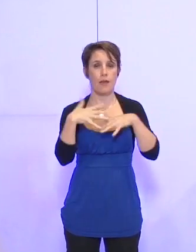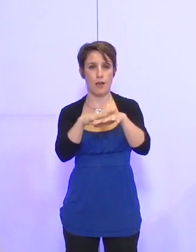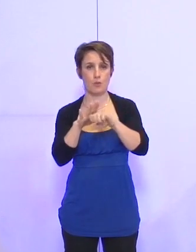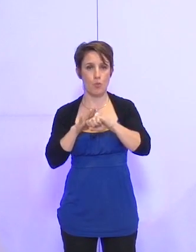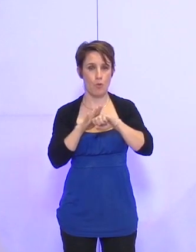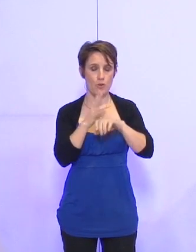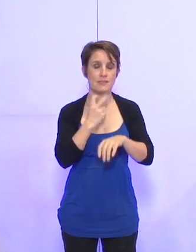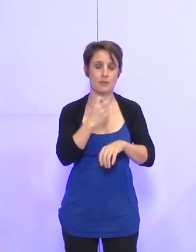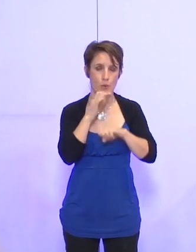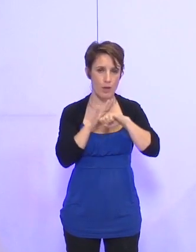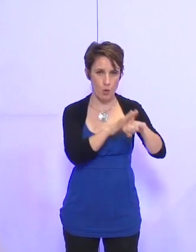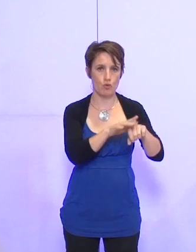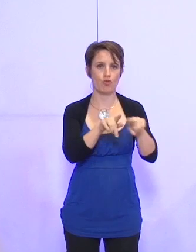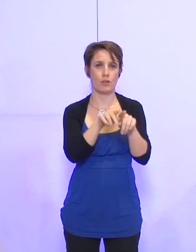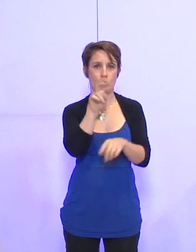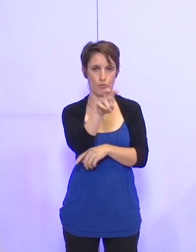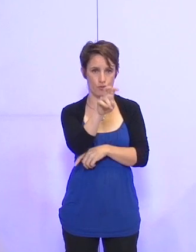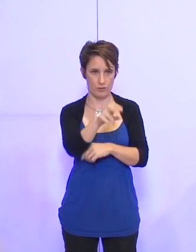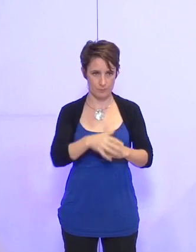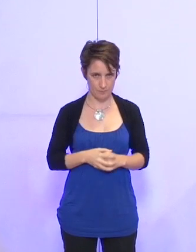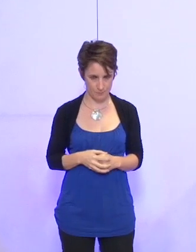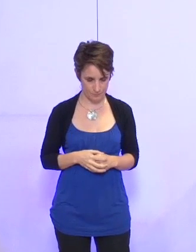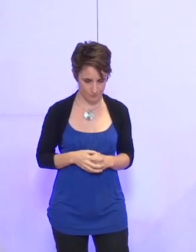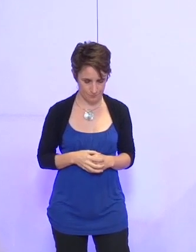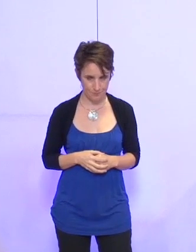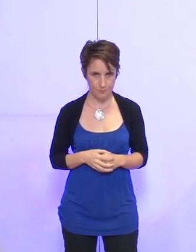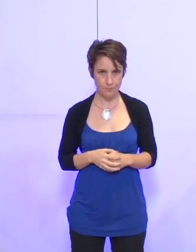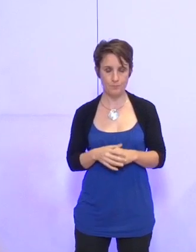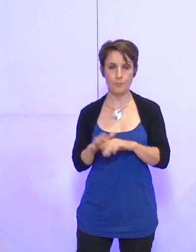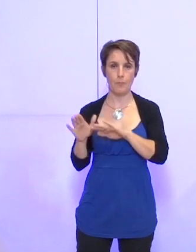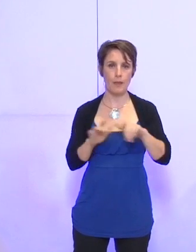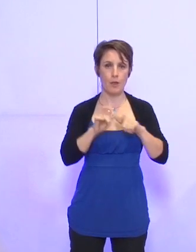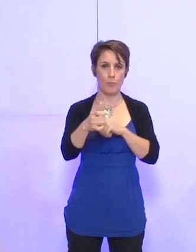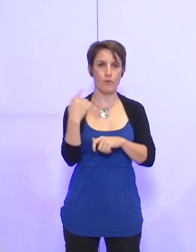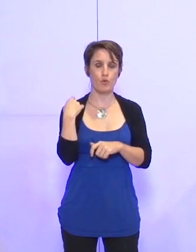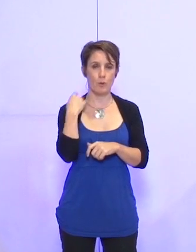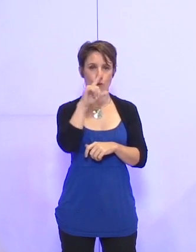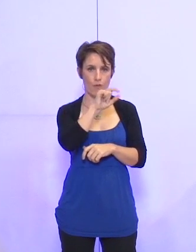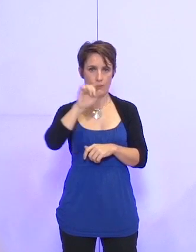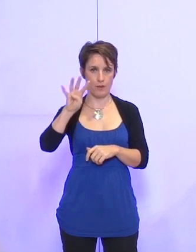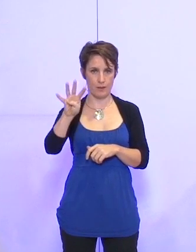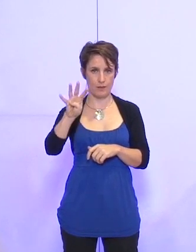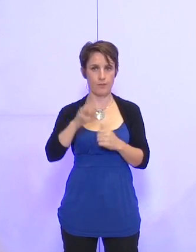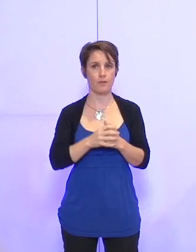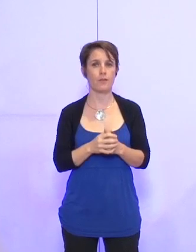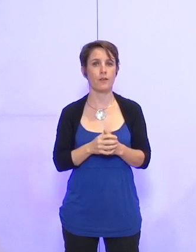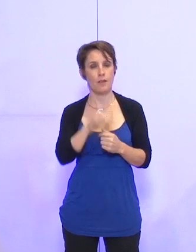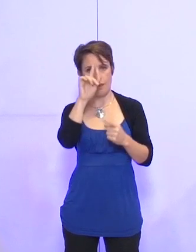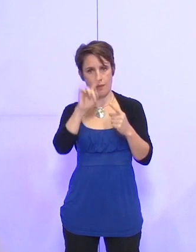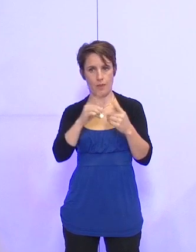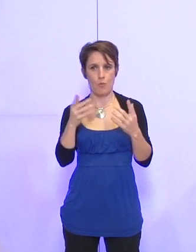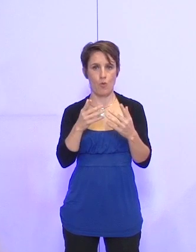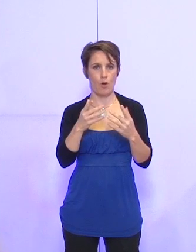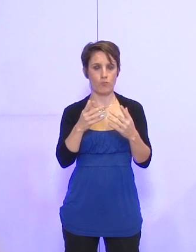le rassemblement citoyen de la gauche et les écologistes. La délibération numéro 24 porte sur la mise à